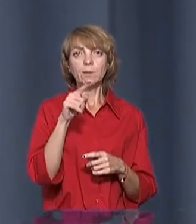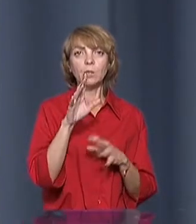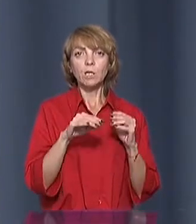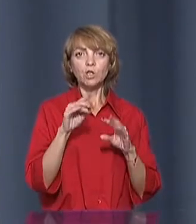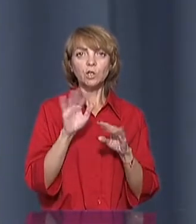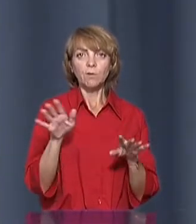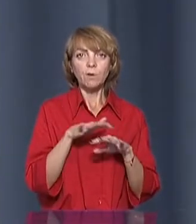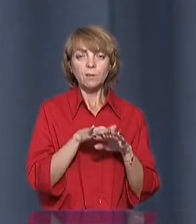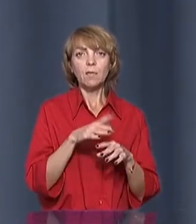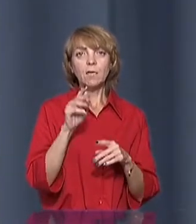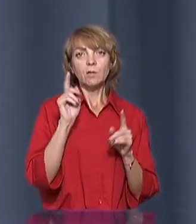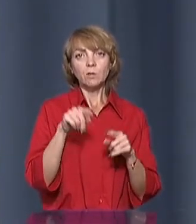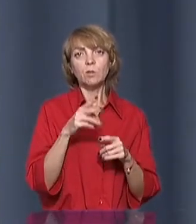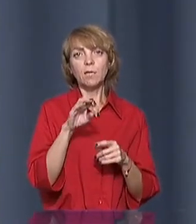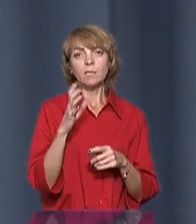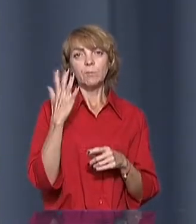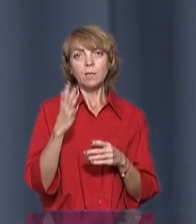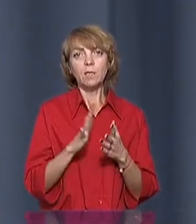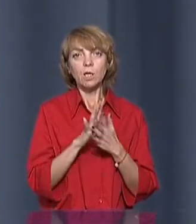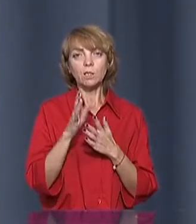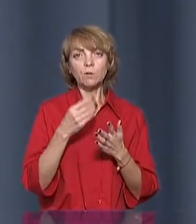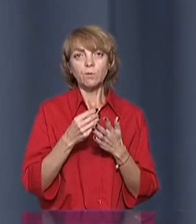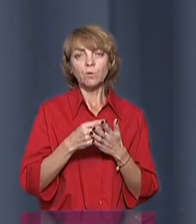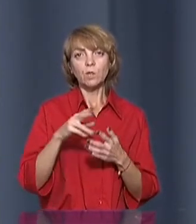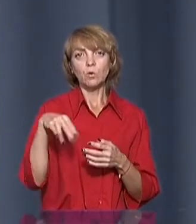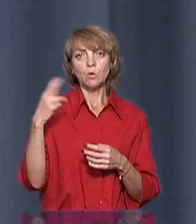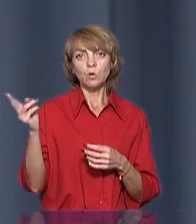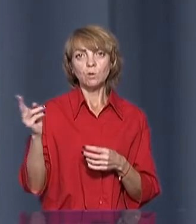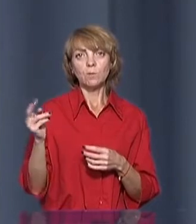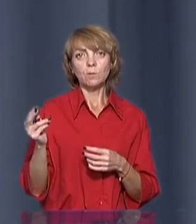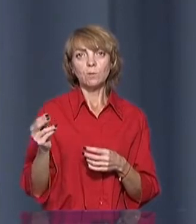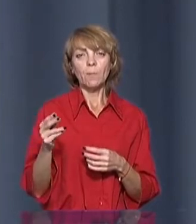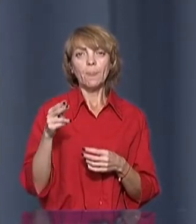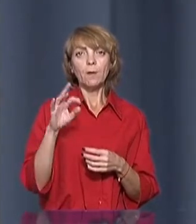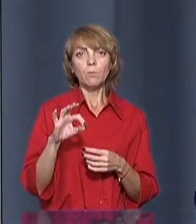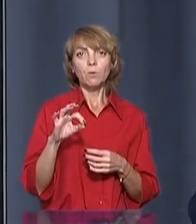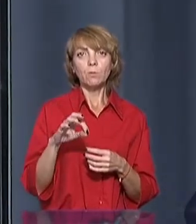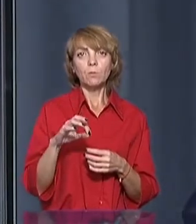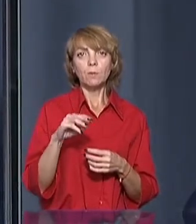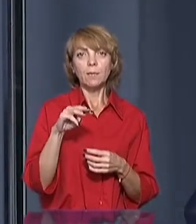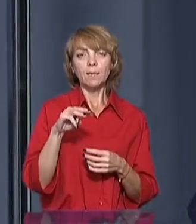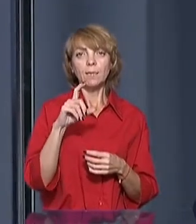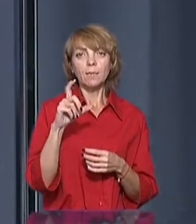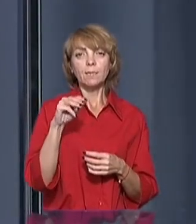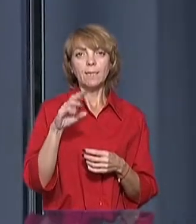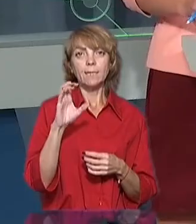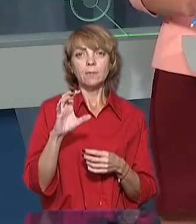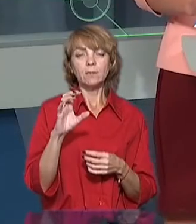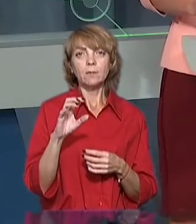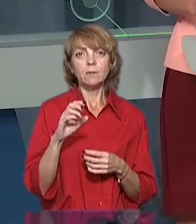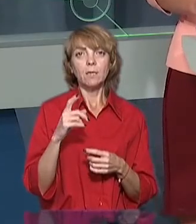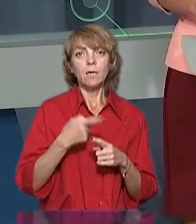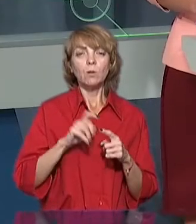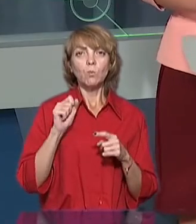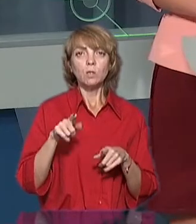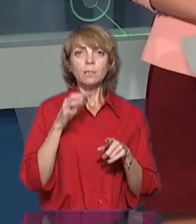відповідно, ТЕЦ-5 наращиває свою задовженість. По ХТС, це,